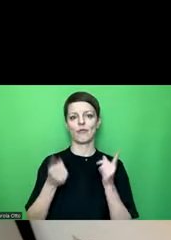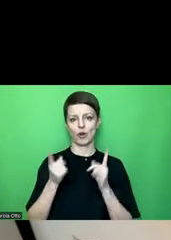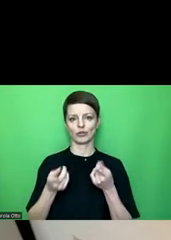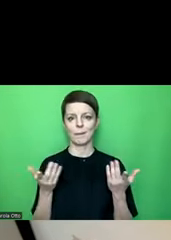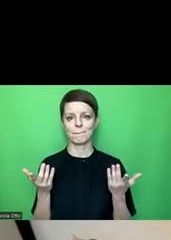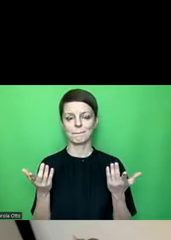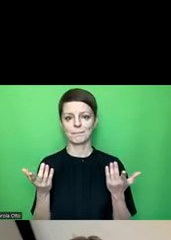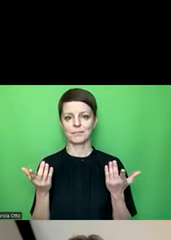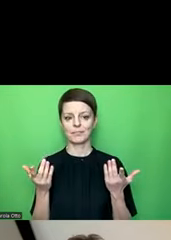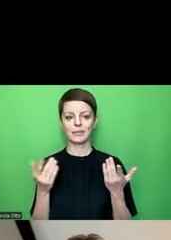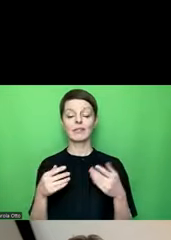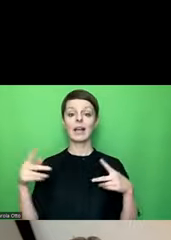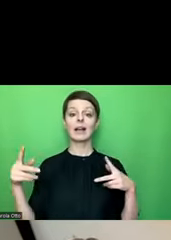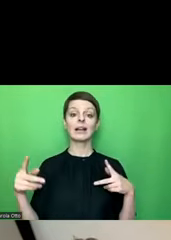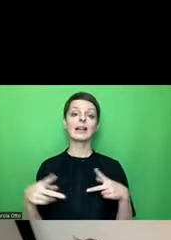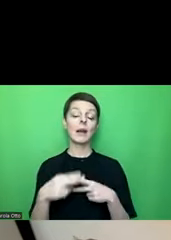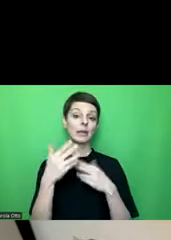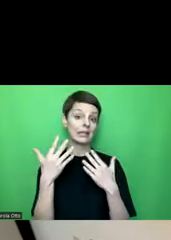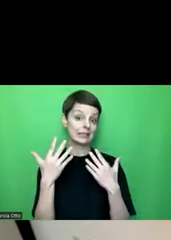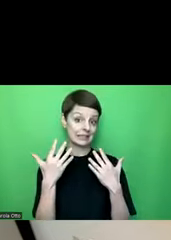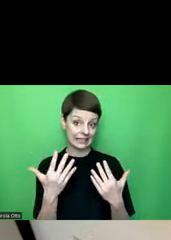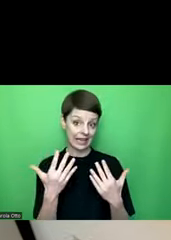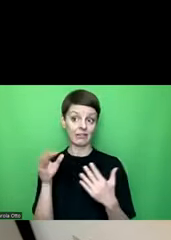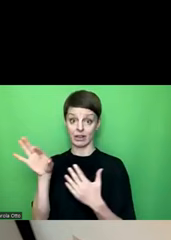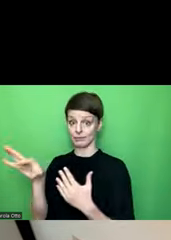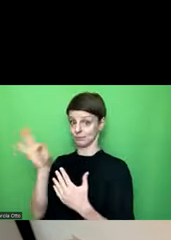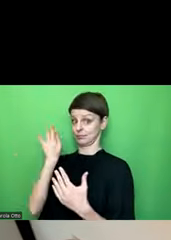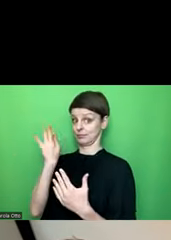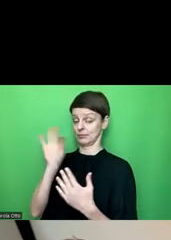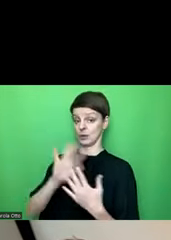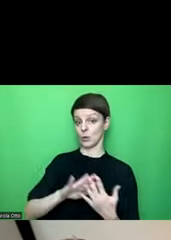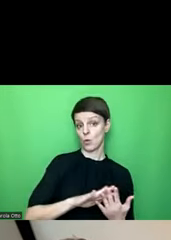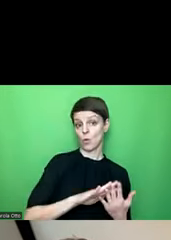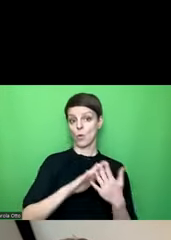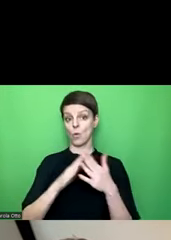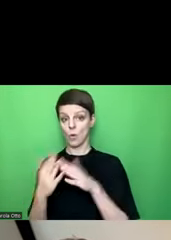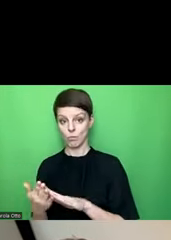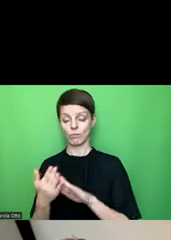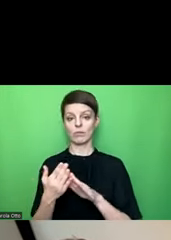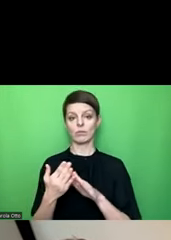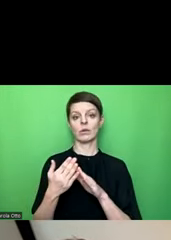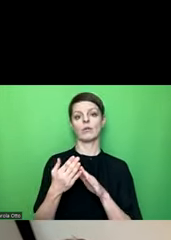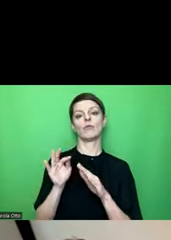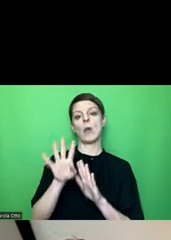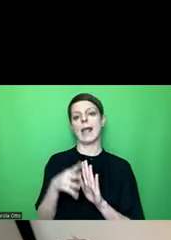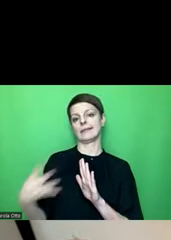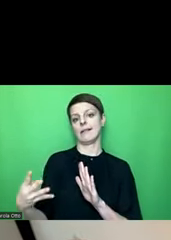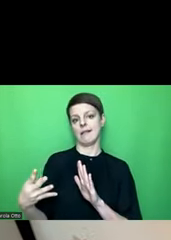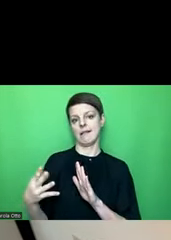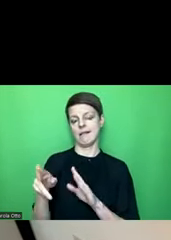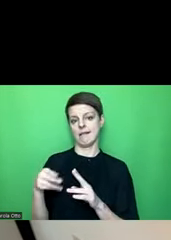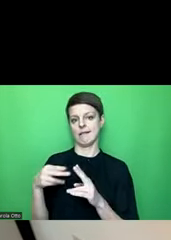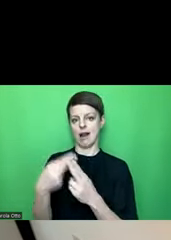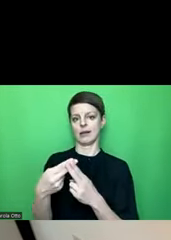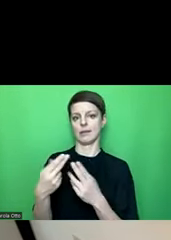das Kapitel 10 daraus übersetzt in Vorschriften für Excel. Und